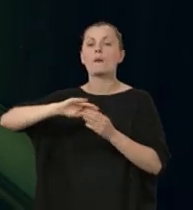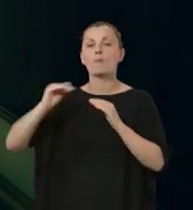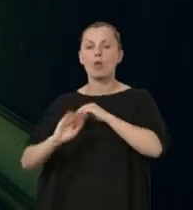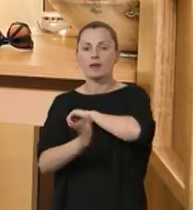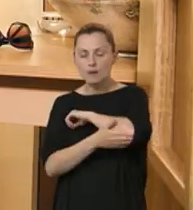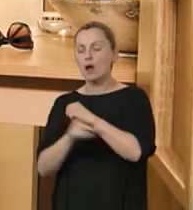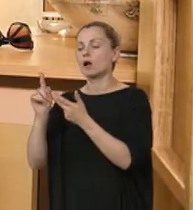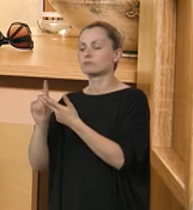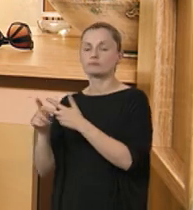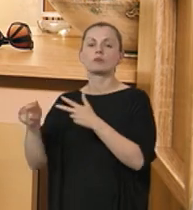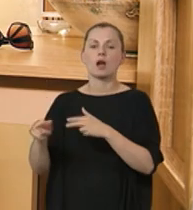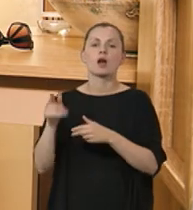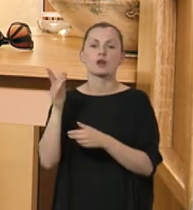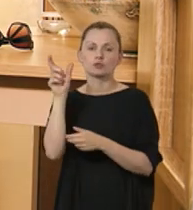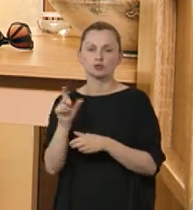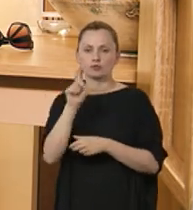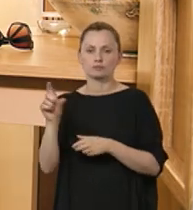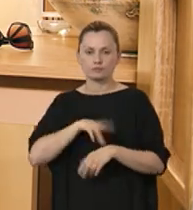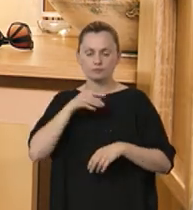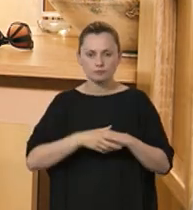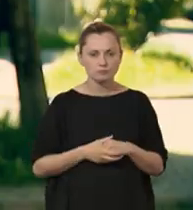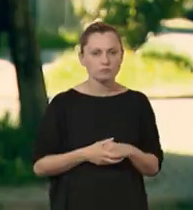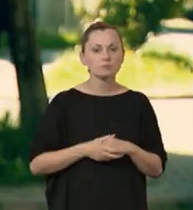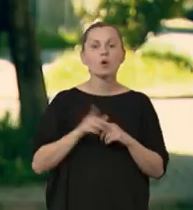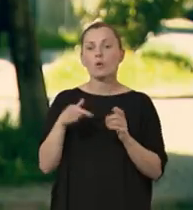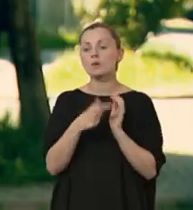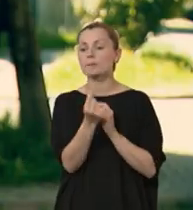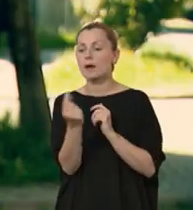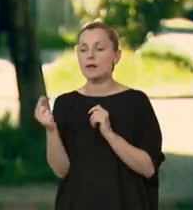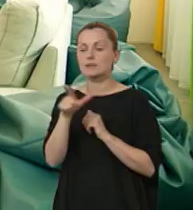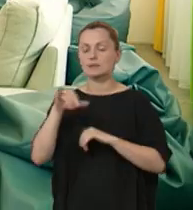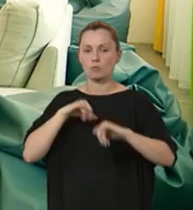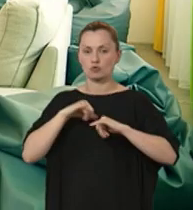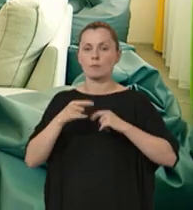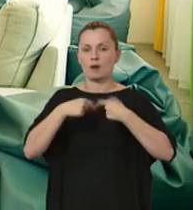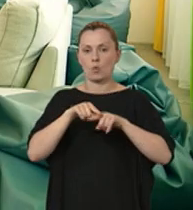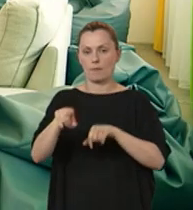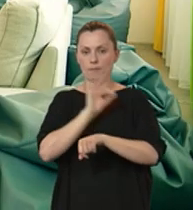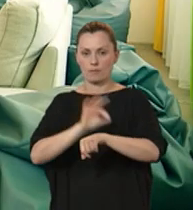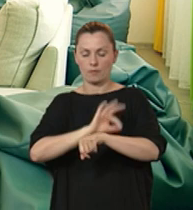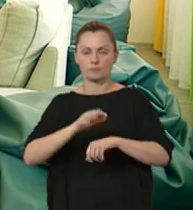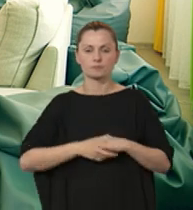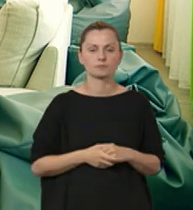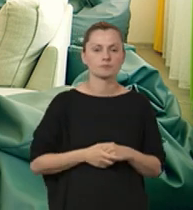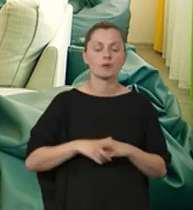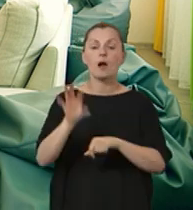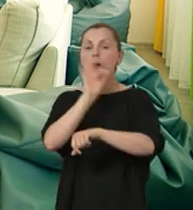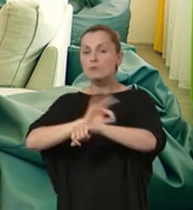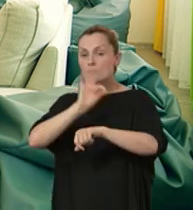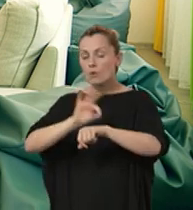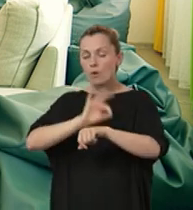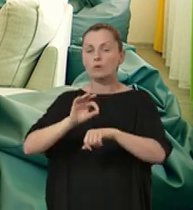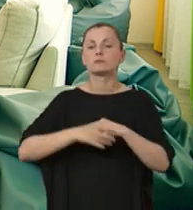podkarpackim i świętokrzyskim, gdyż ten projekt realizujemy w partnerskie właśnie z tymi samorządami. W ramach